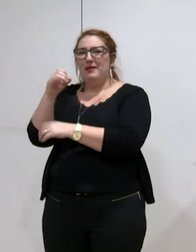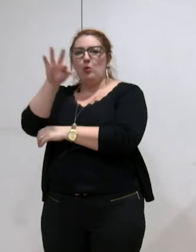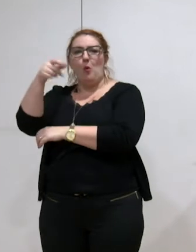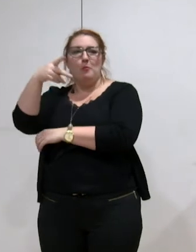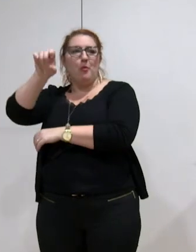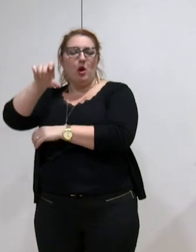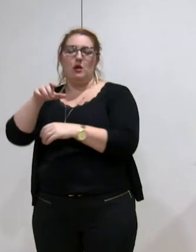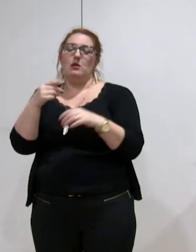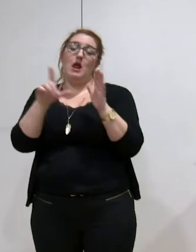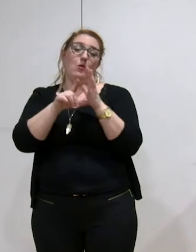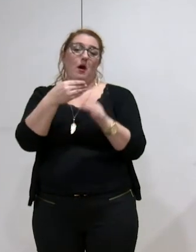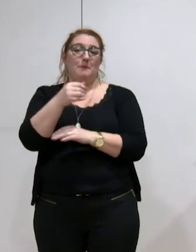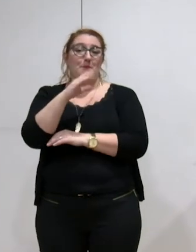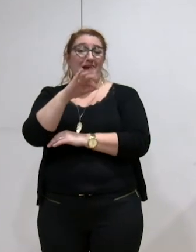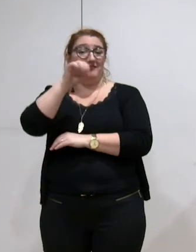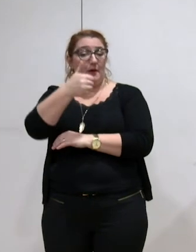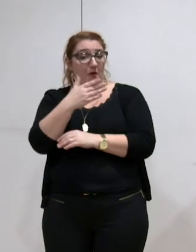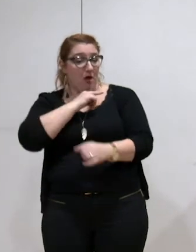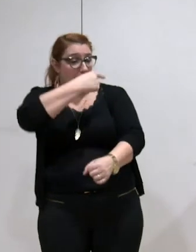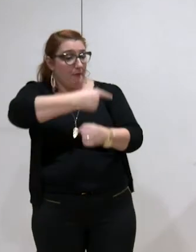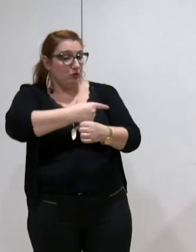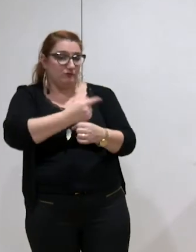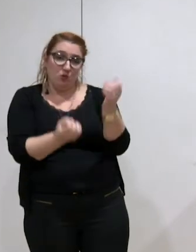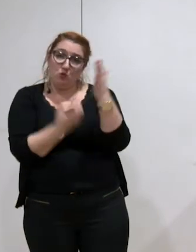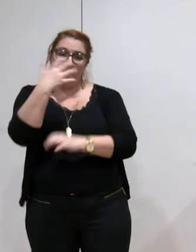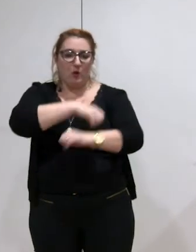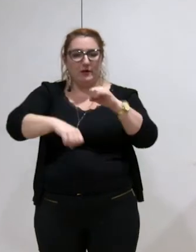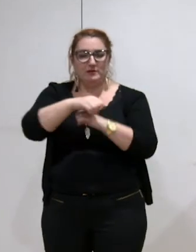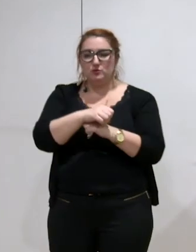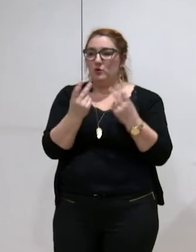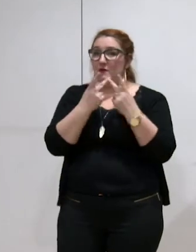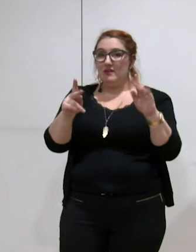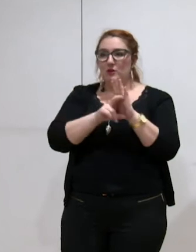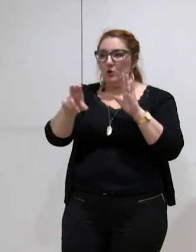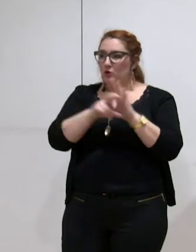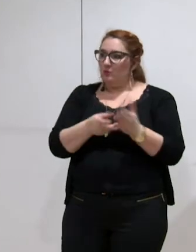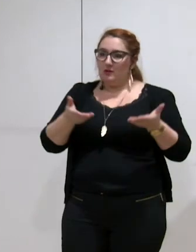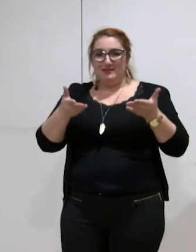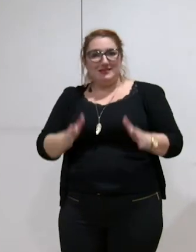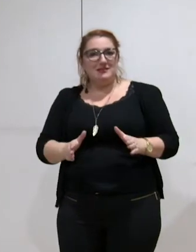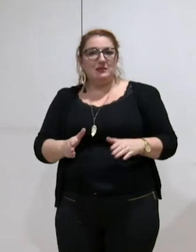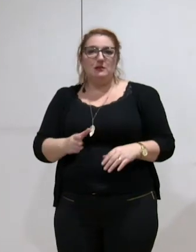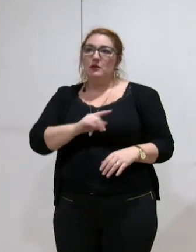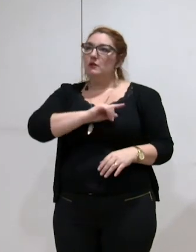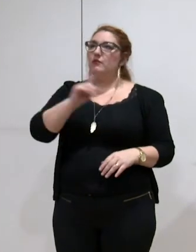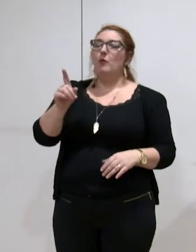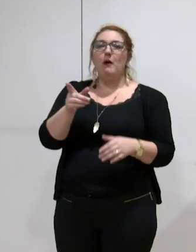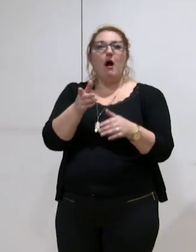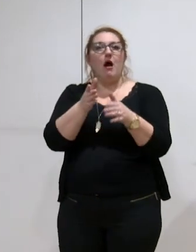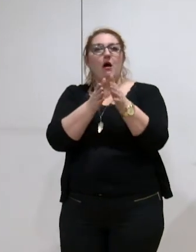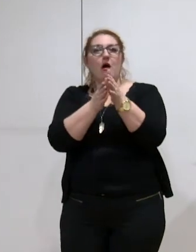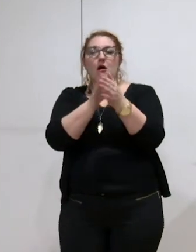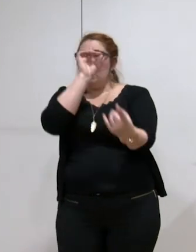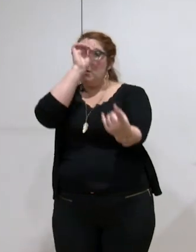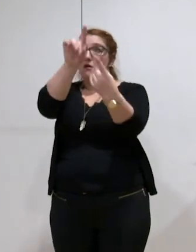organisation. Le choix de la ville de Grenoble est de ne pas limiter son ambition métropolitaine à une application minimale